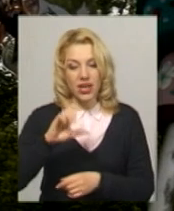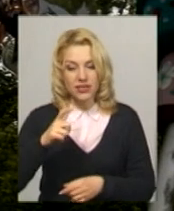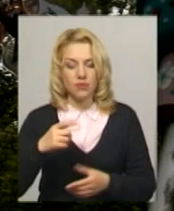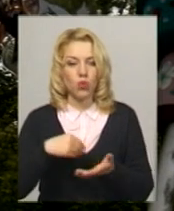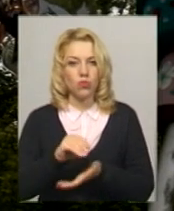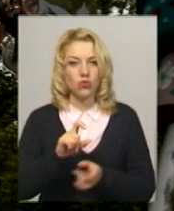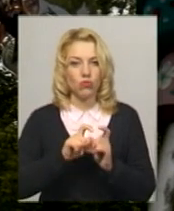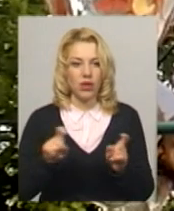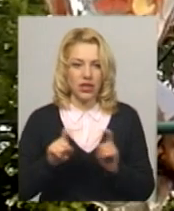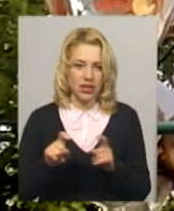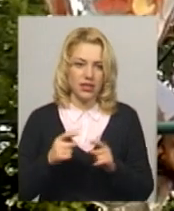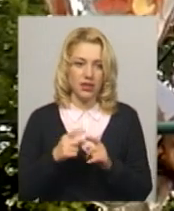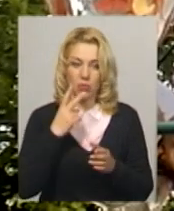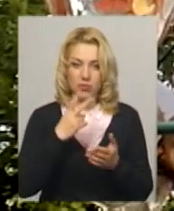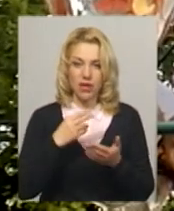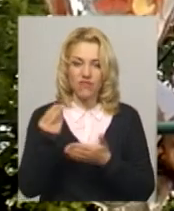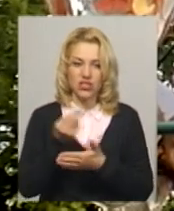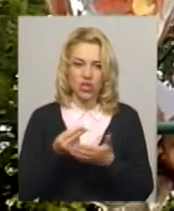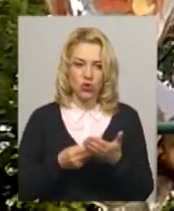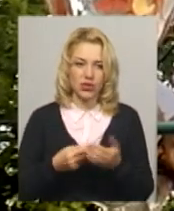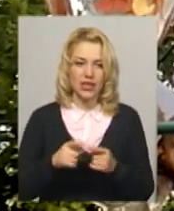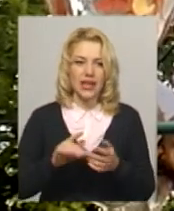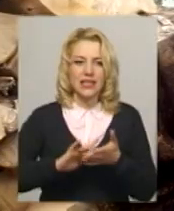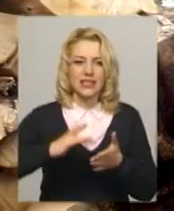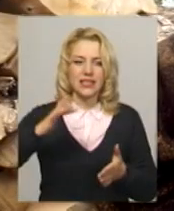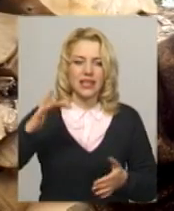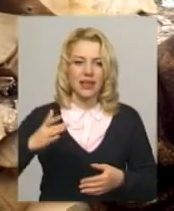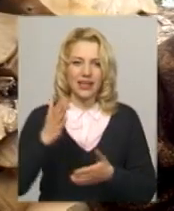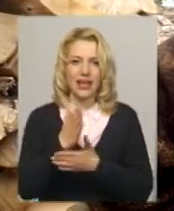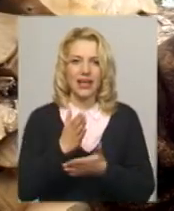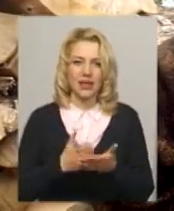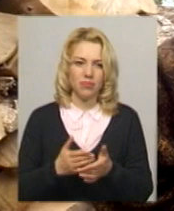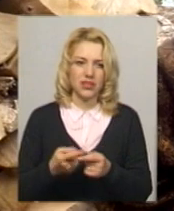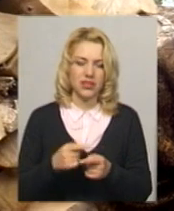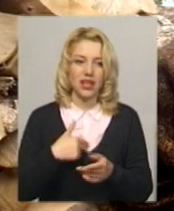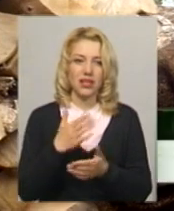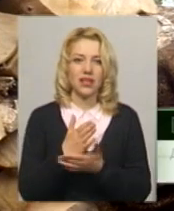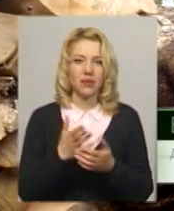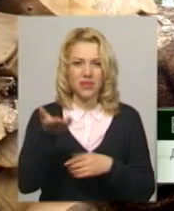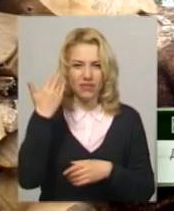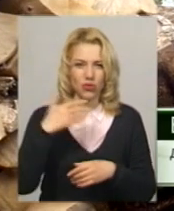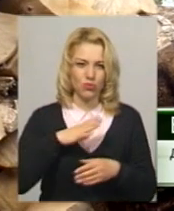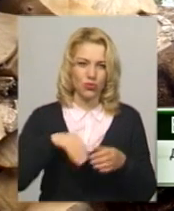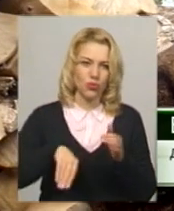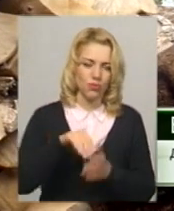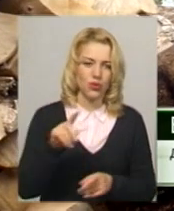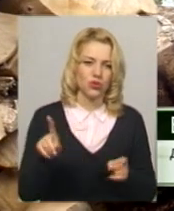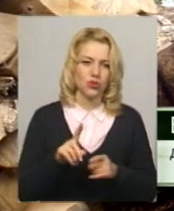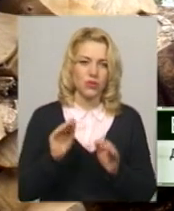одній скульптурі помічаємо візерунок із розфарбованих скляних хлібниць. Хлібниця я накупила для дітей, щоб